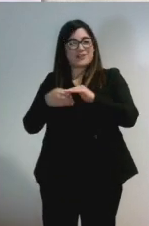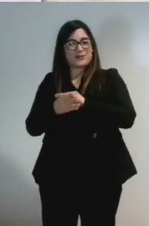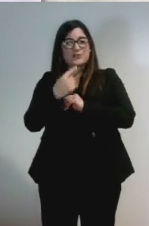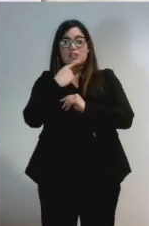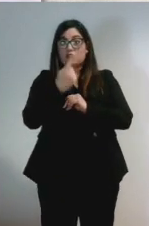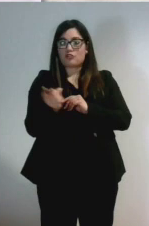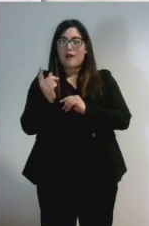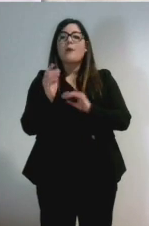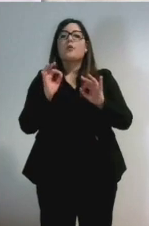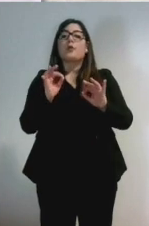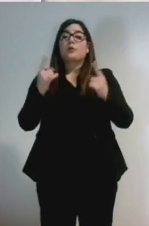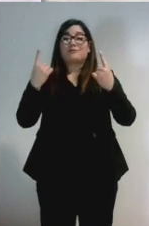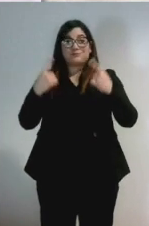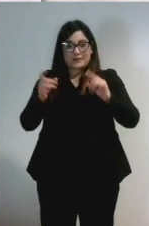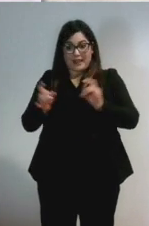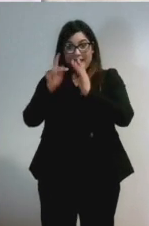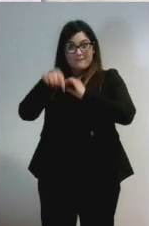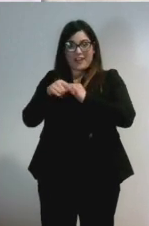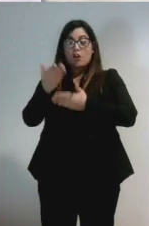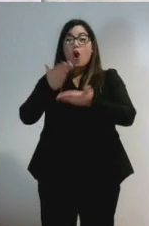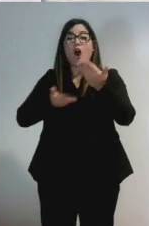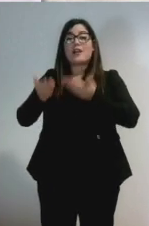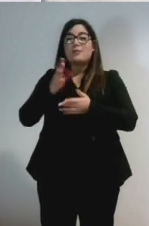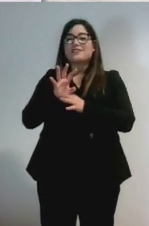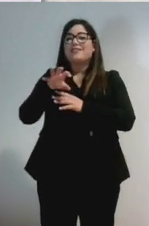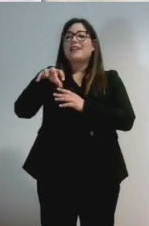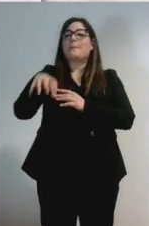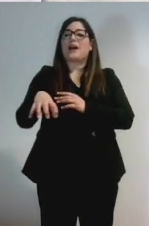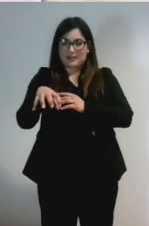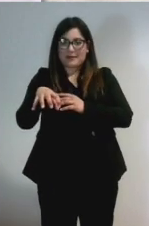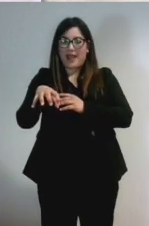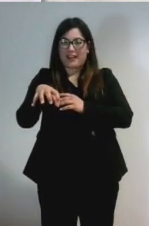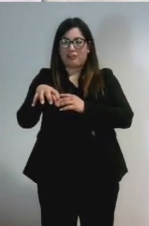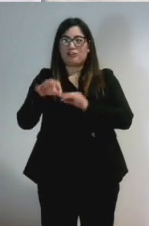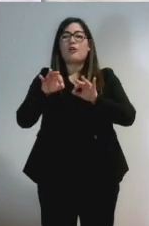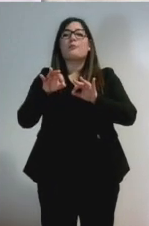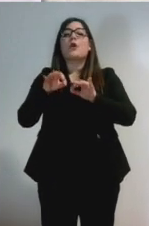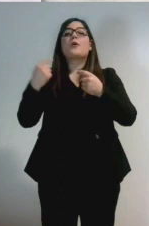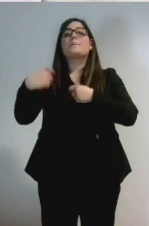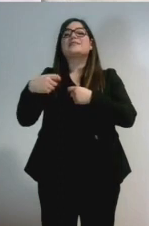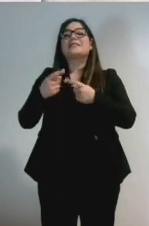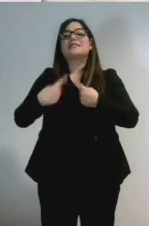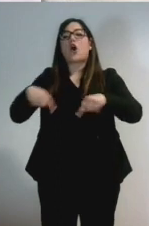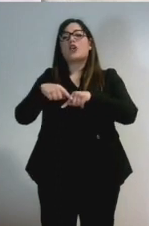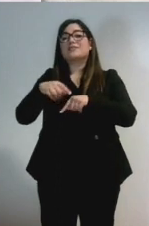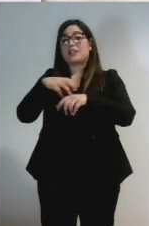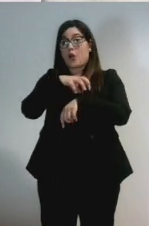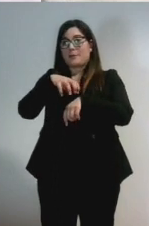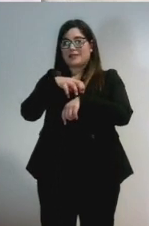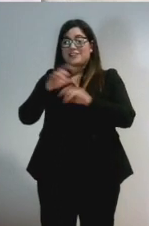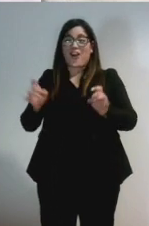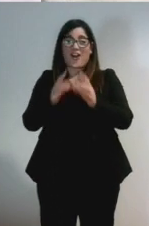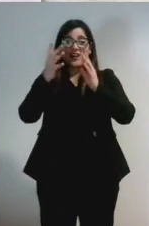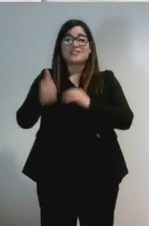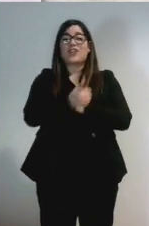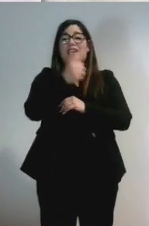Anci organizza in collaborazione con il Dipartimento delle politiche giovanili della Presidenza del Consiglio dei Ministri in occasione dell'anno europeo dei giovani